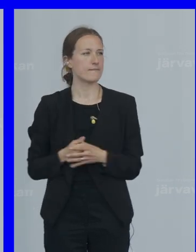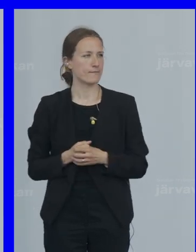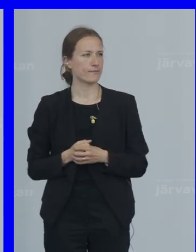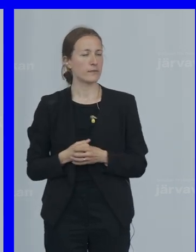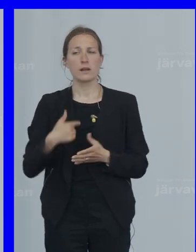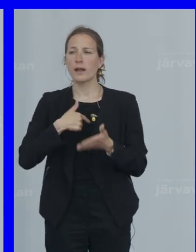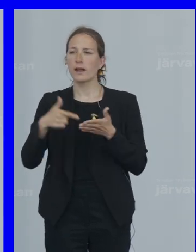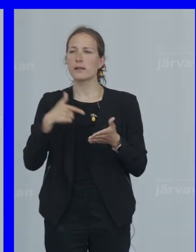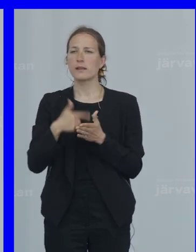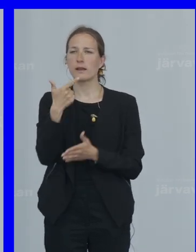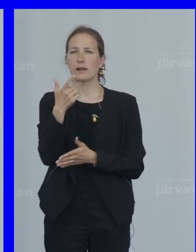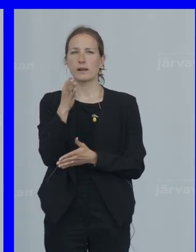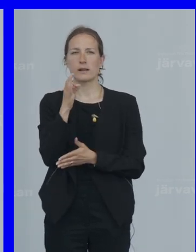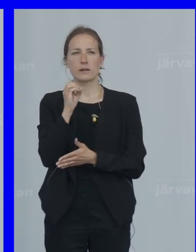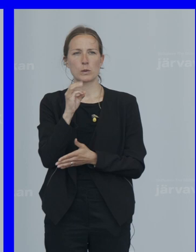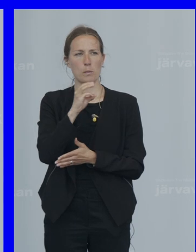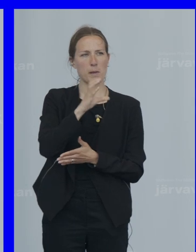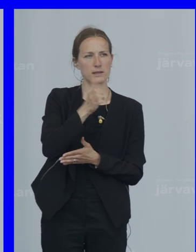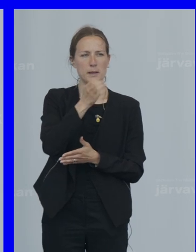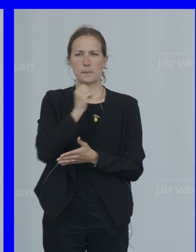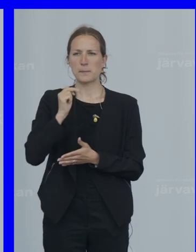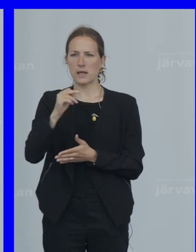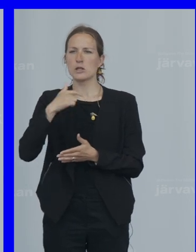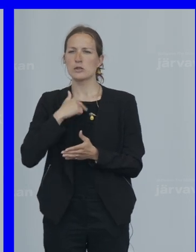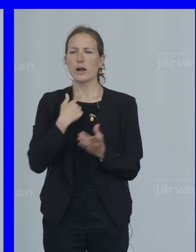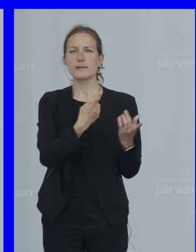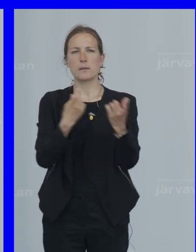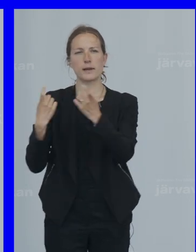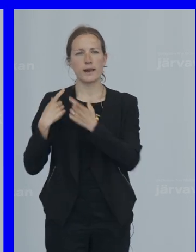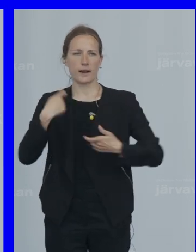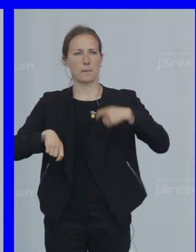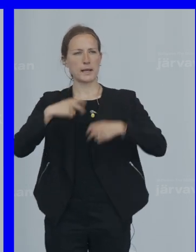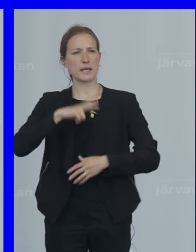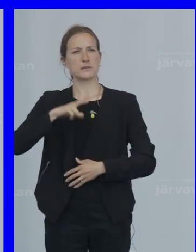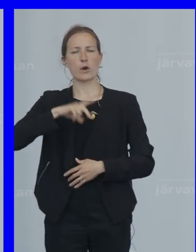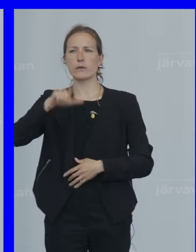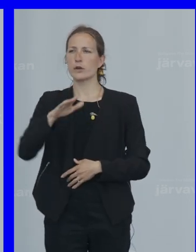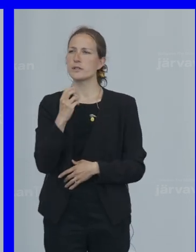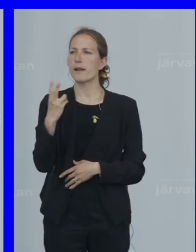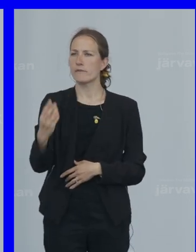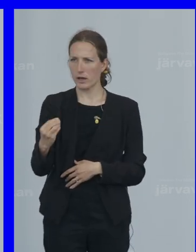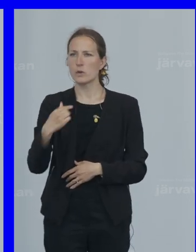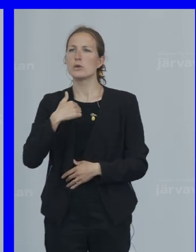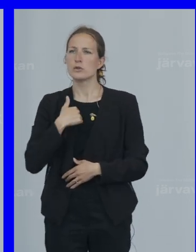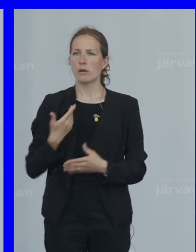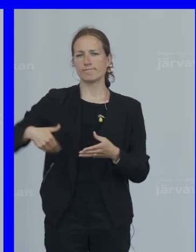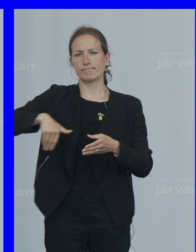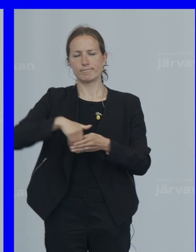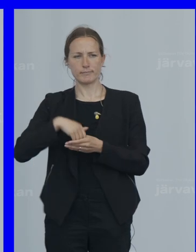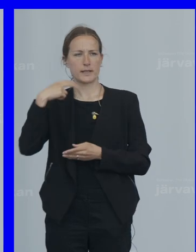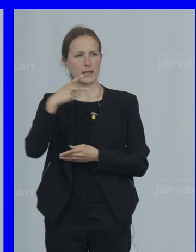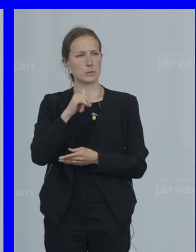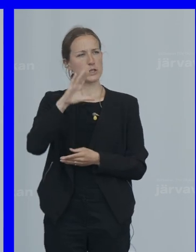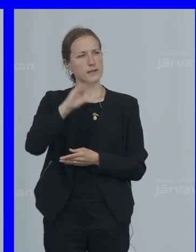Jag heter Thomas Beer och jag är faktiskt sammankallande kampanjansvarig för Miljöpartiet på Järva. Och jag sitter som sagt var det Rinkeby Kista,